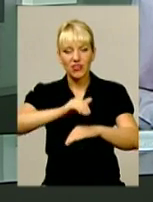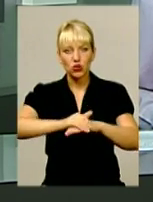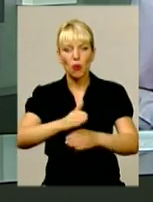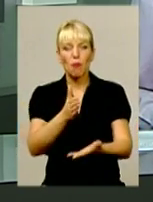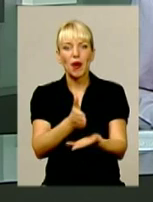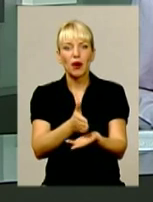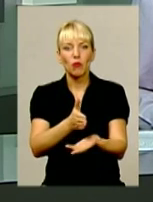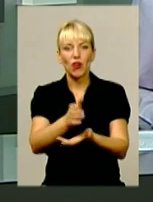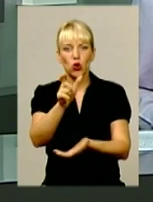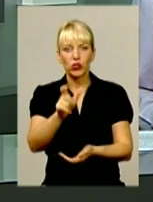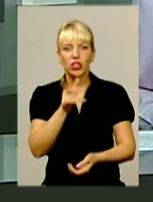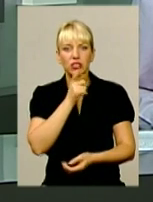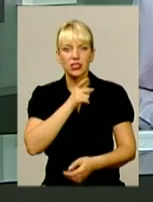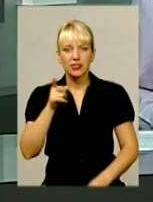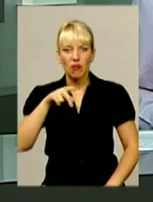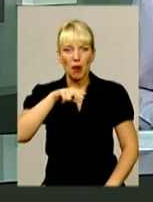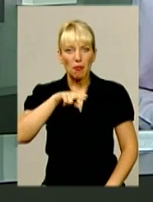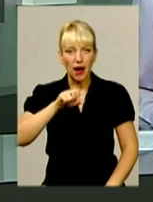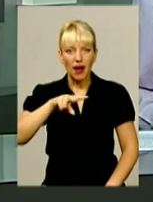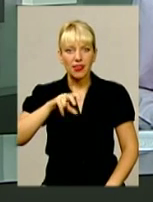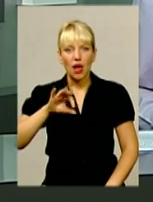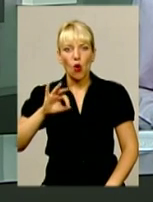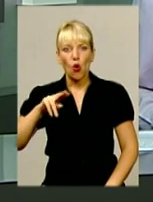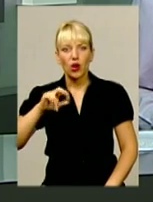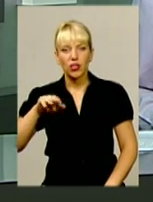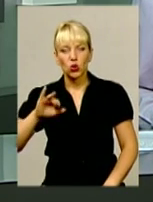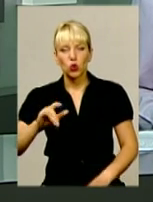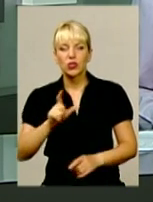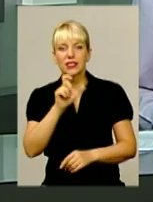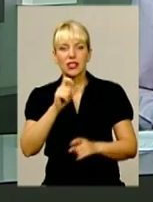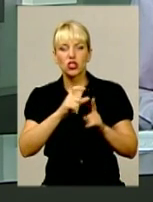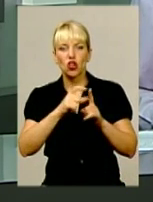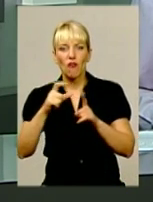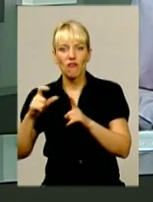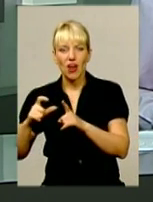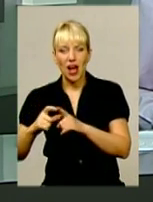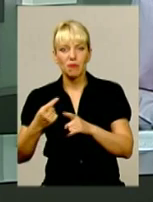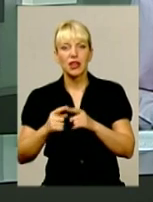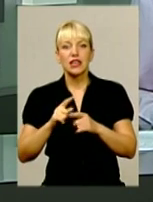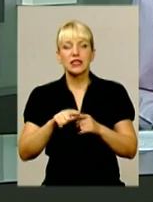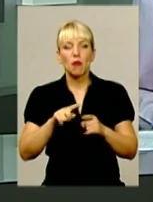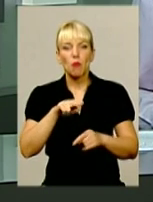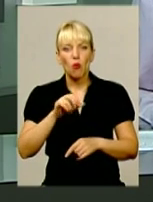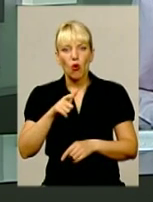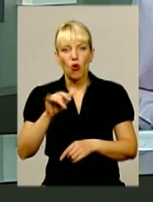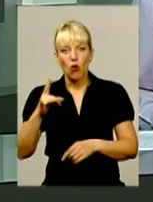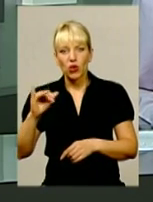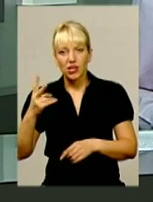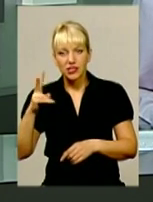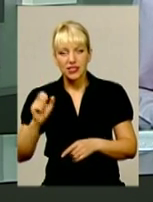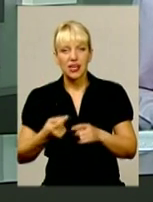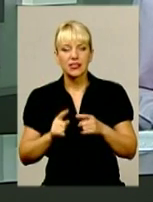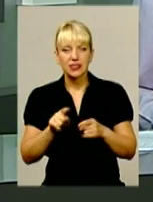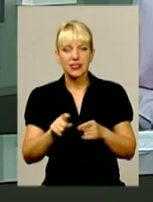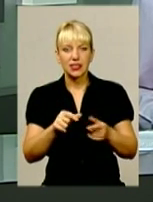людини часів палеоліту. За словами директора заповідника Олега Погорільця, потенційні знахідки дадуть можливість та матеріал для